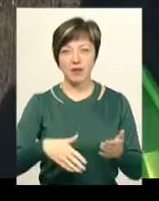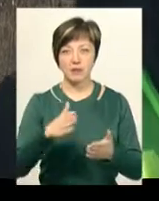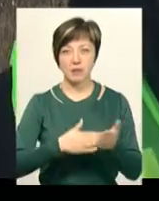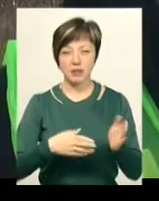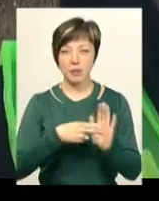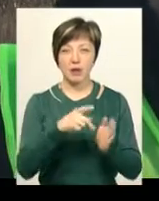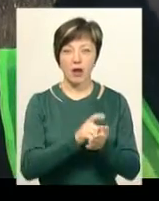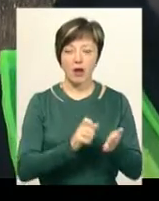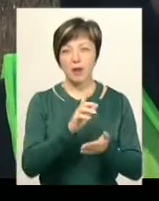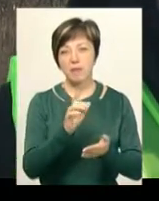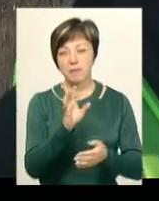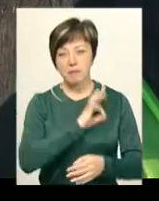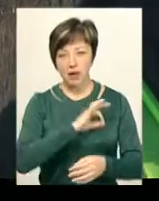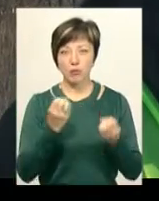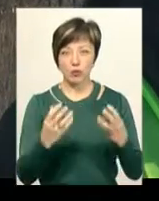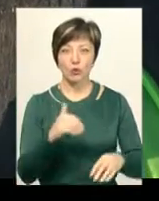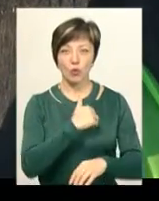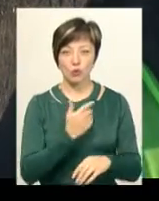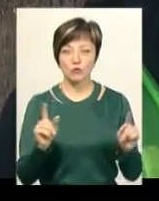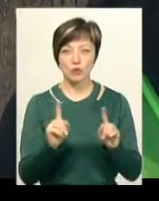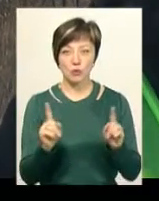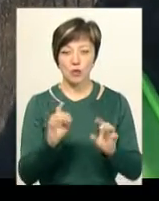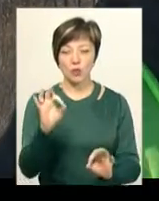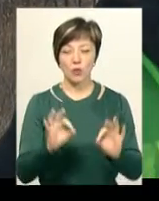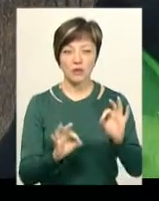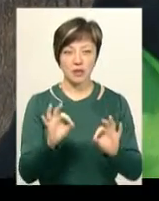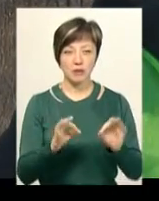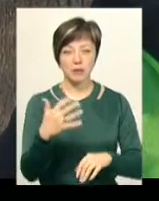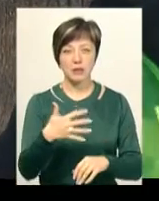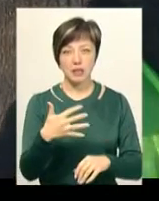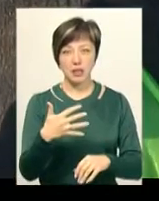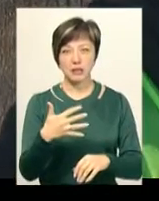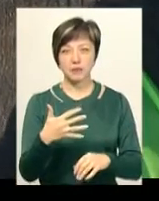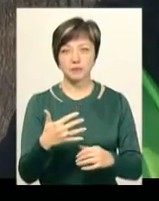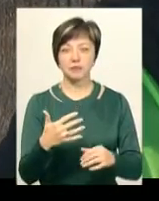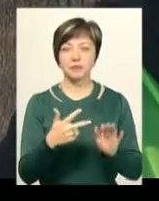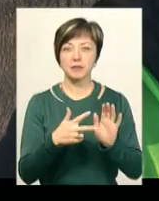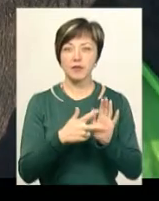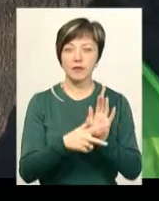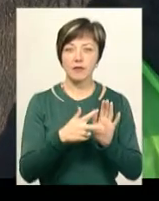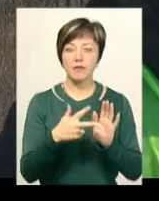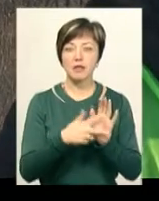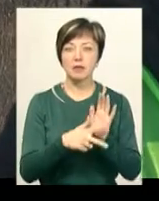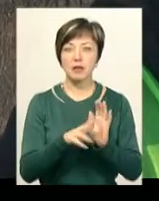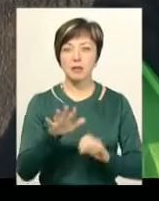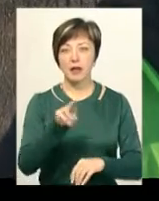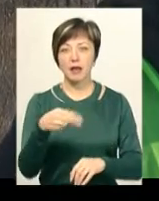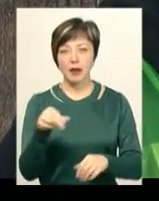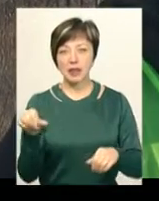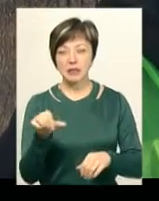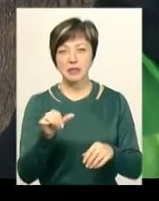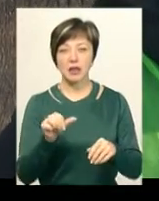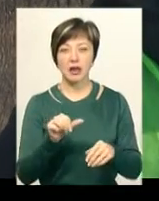вимагаємо ніяких акцій, пільг. Ми просто хочемо, щоб з коефіцієнту, де 50 для бензинових, 75 євро для дизельних